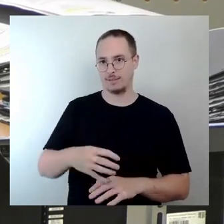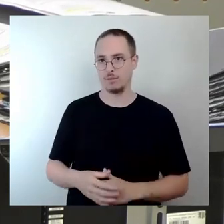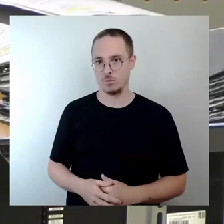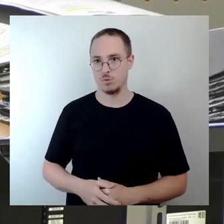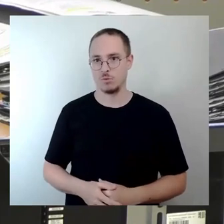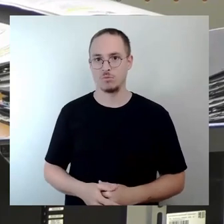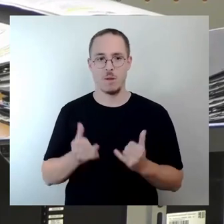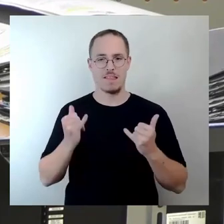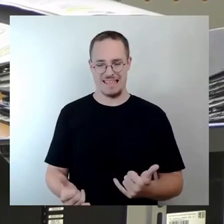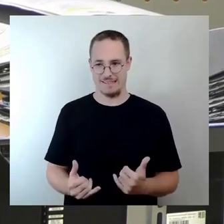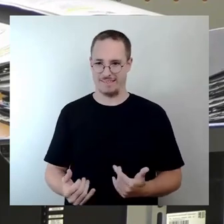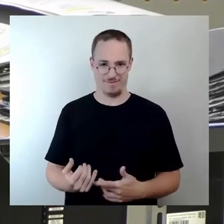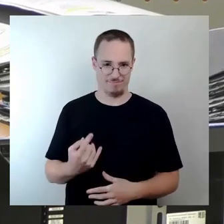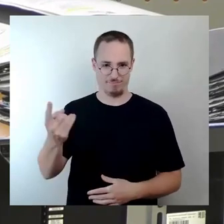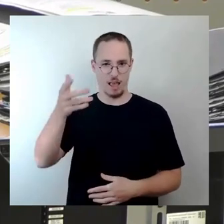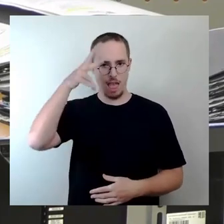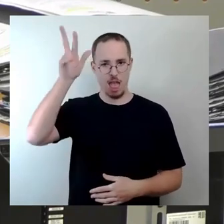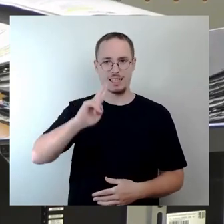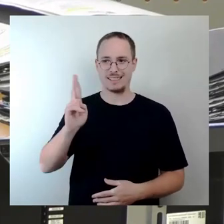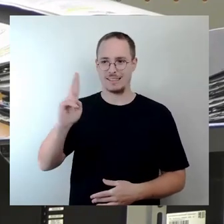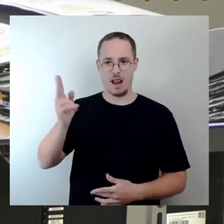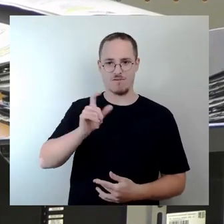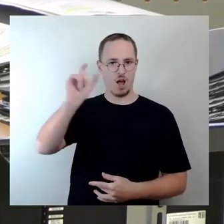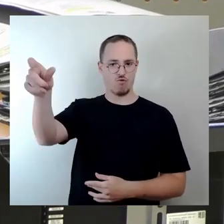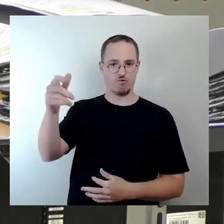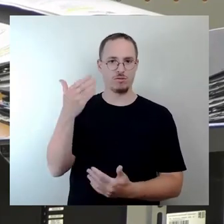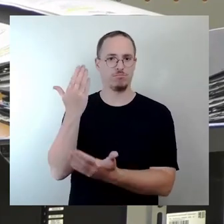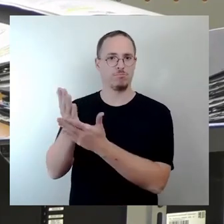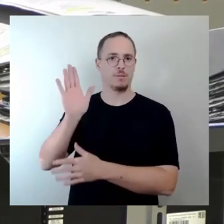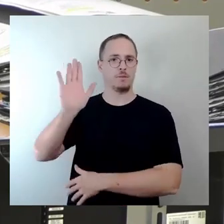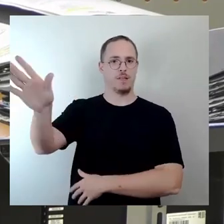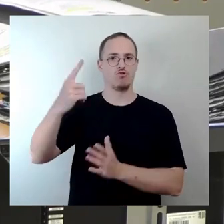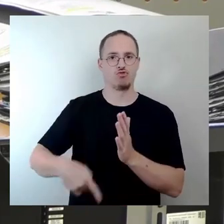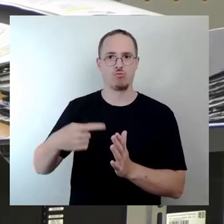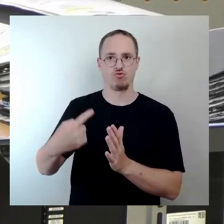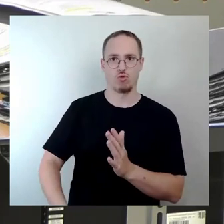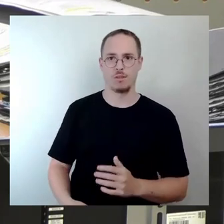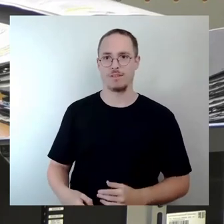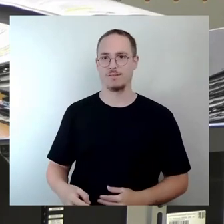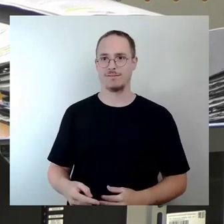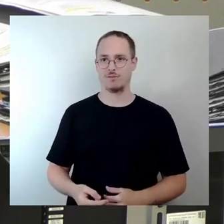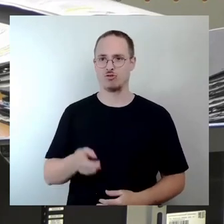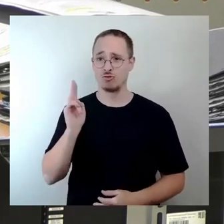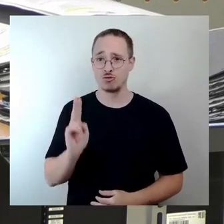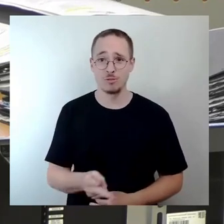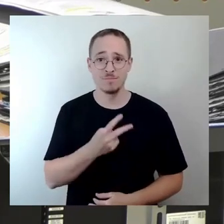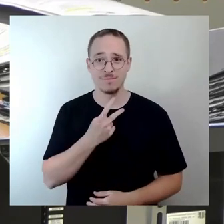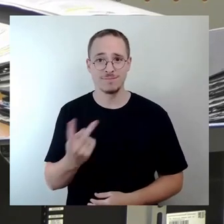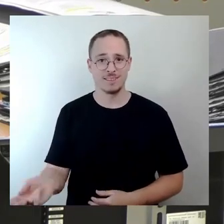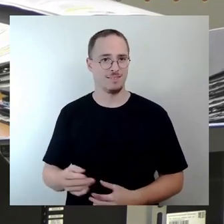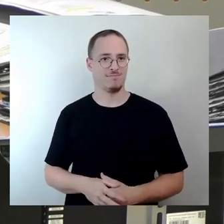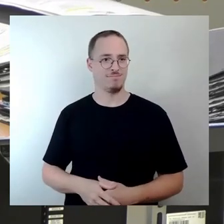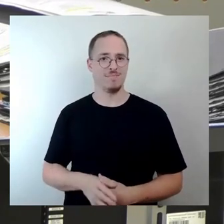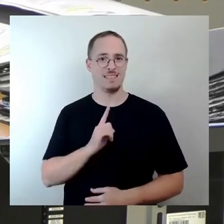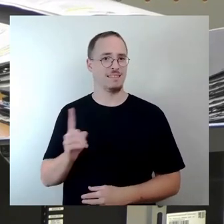Riesensauerei. Und wer das hier dauernd wiederholt, dem muss ich einfach entgegenrufen, es ist falsch. Und er hat sich die Jahre danach immer